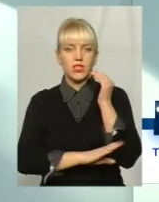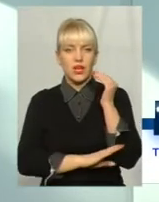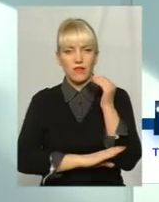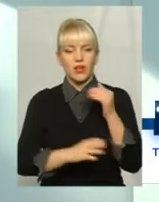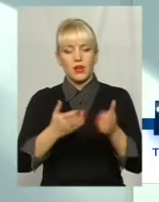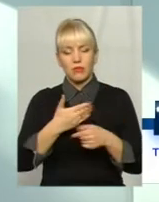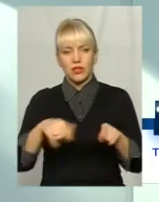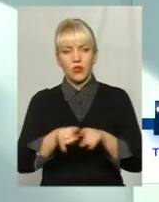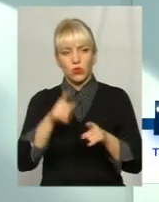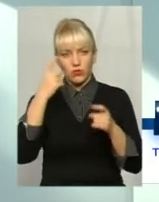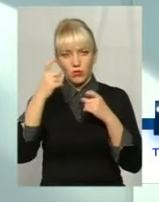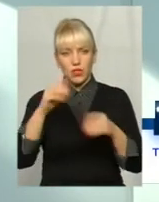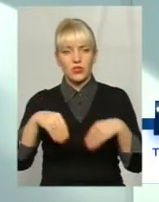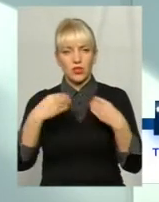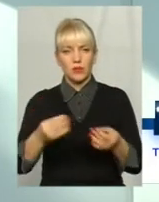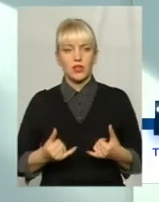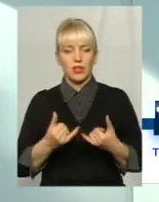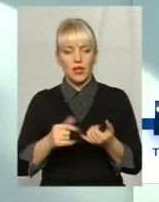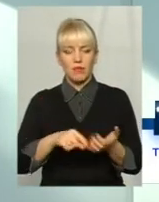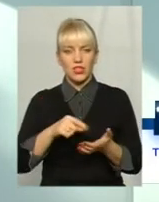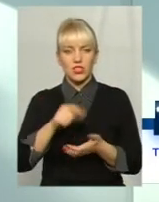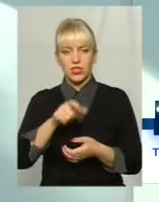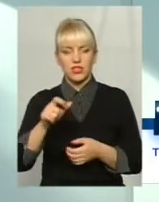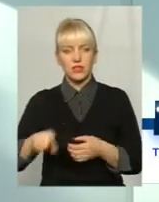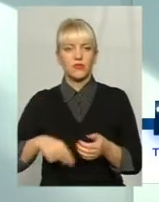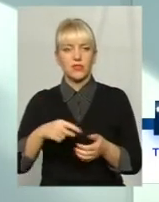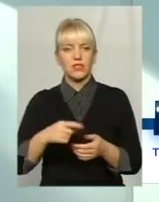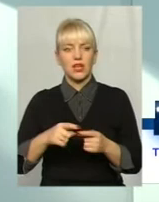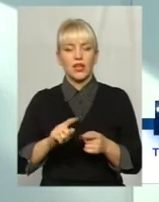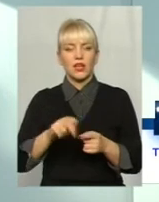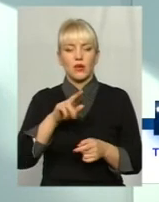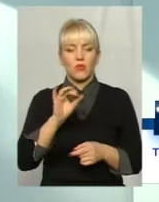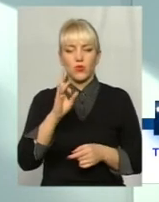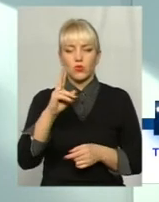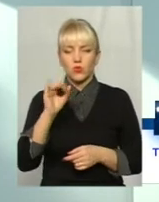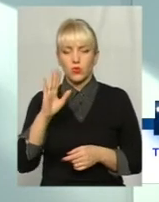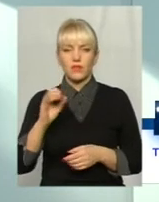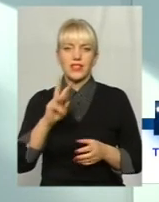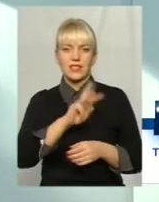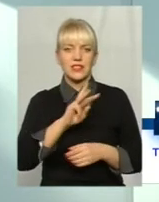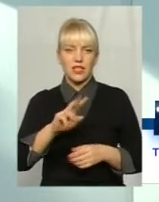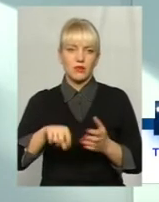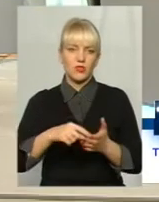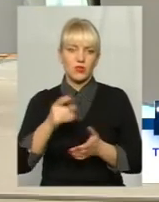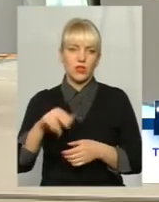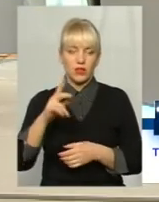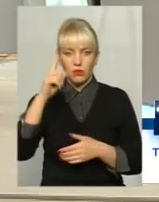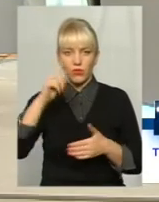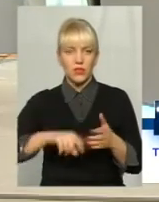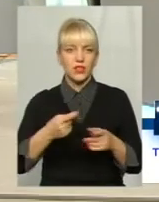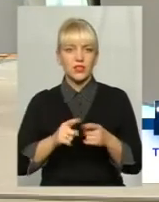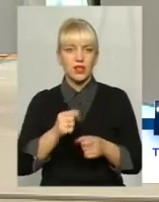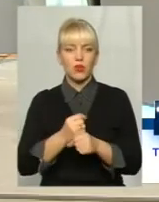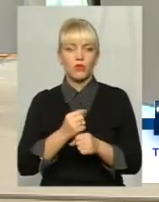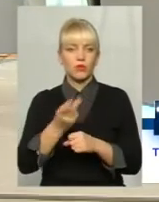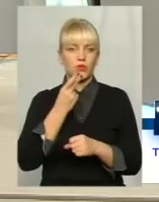таку інформацію надамо для мешканців міста і в нашій газеті про Скорів, і на сайті міської ради. Повірте, ця робота